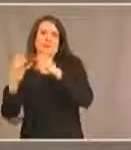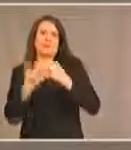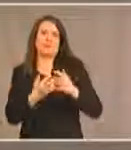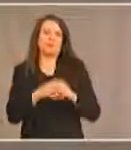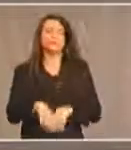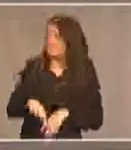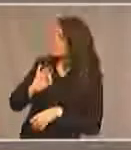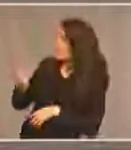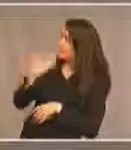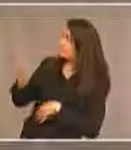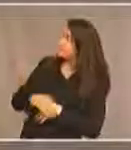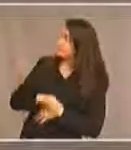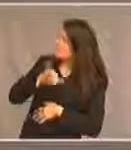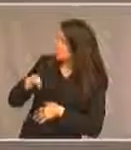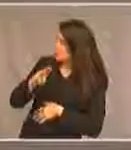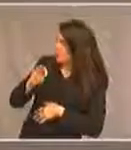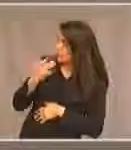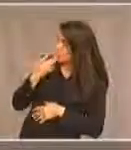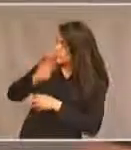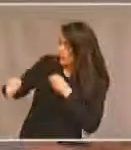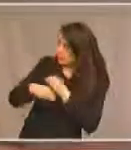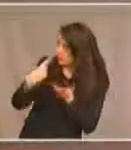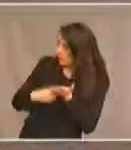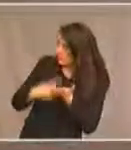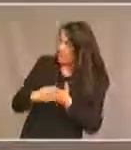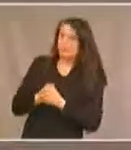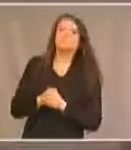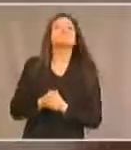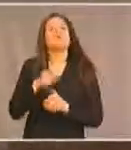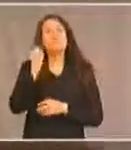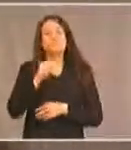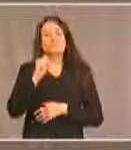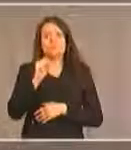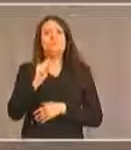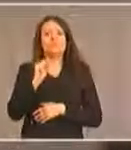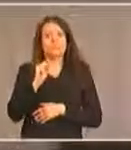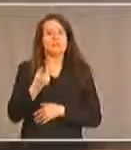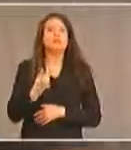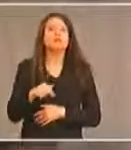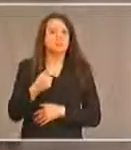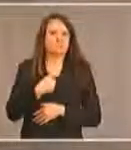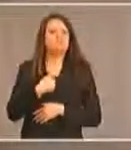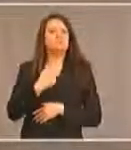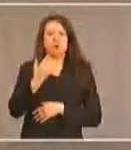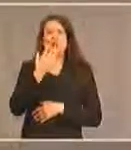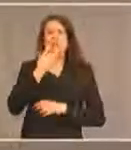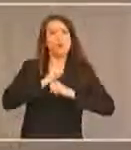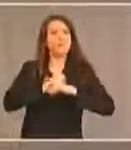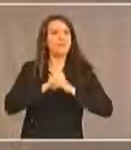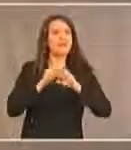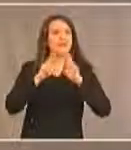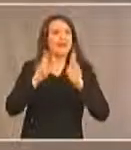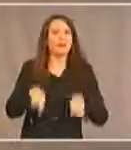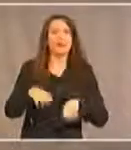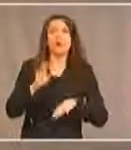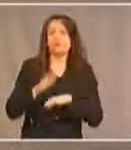James, vous voulez aussi compléter la réponse? Oui, nous avons l'intention de publier un rapport sur ce qui